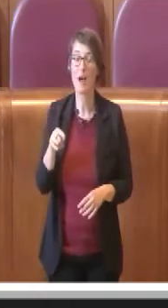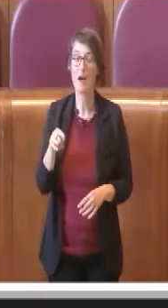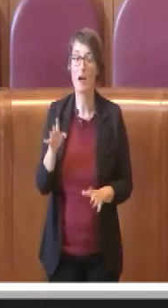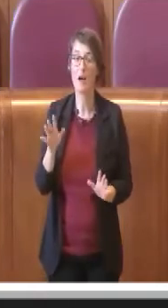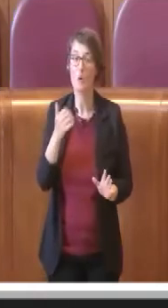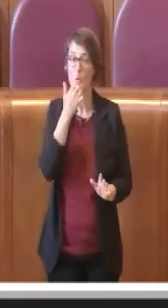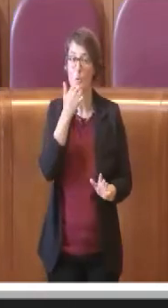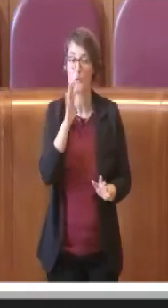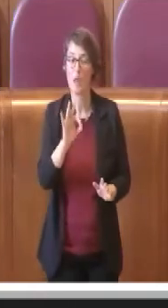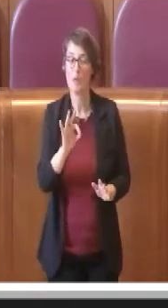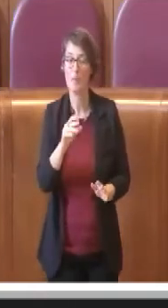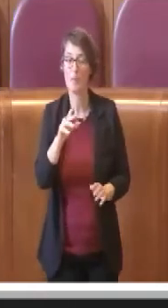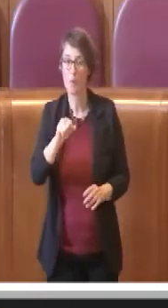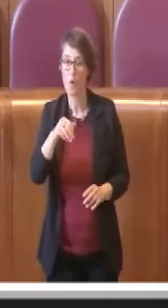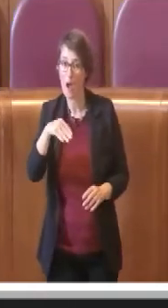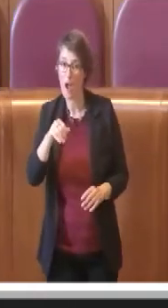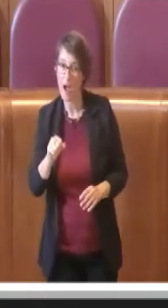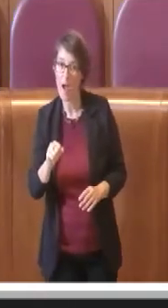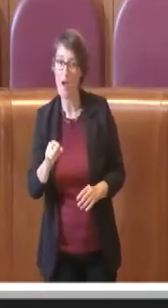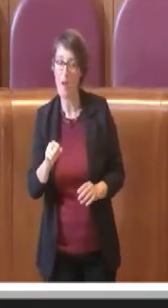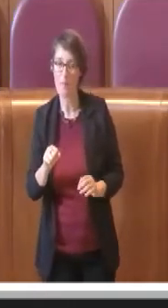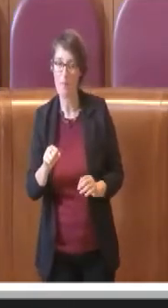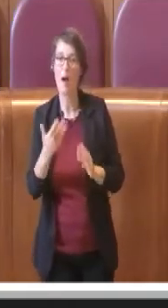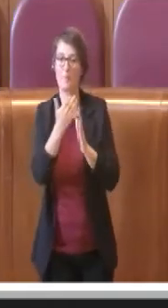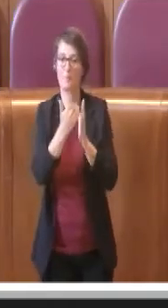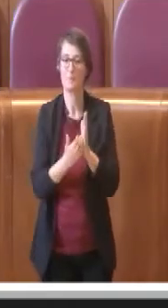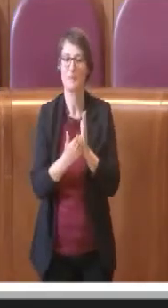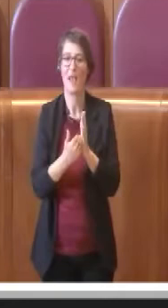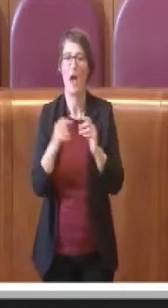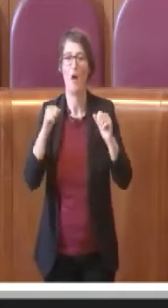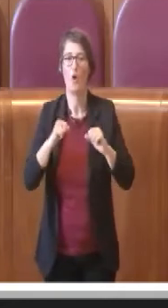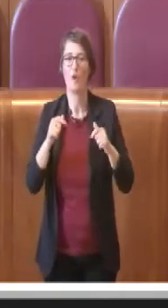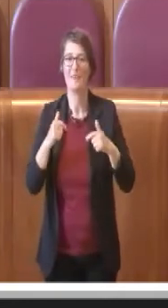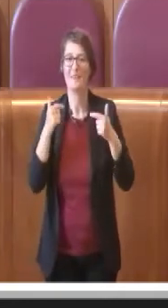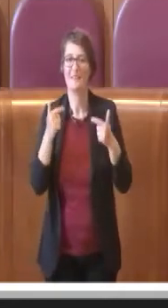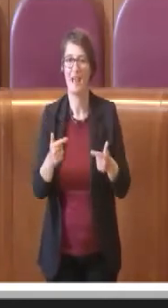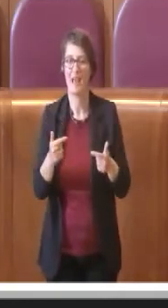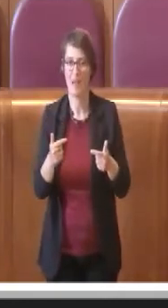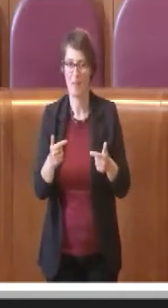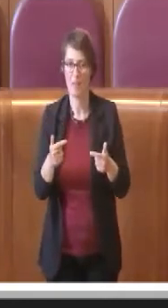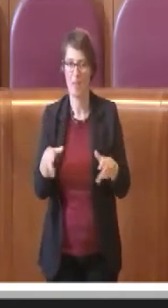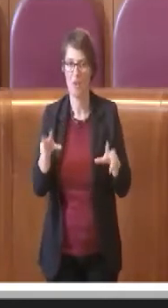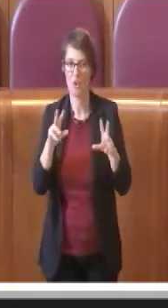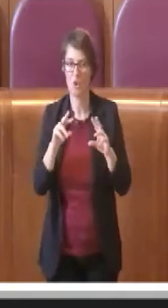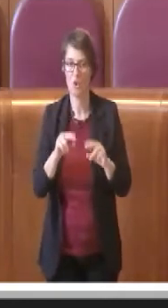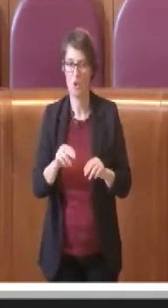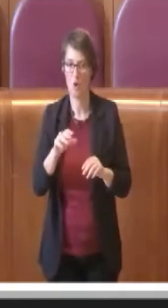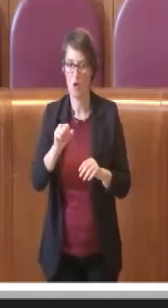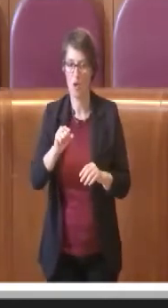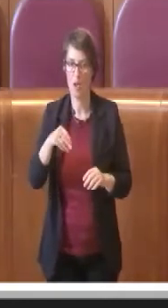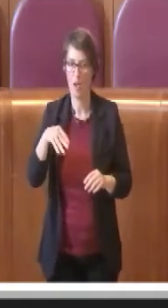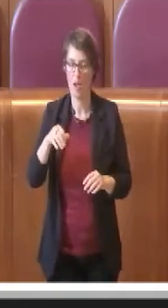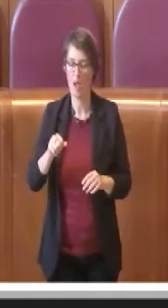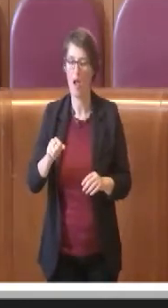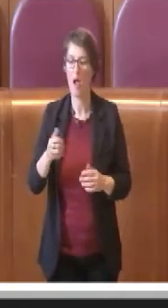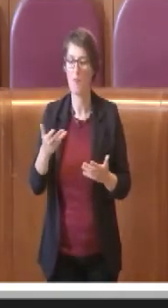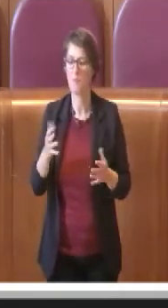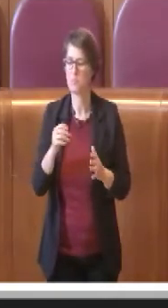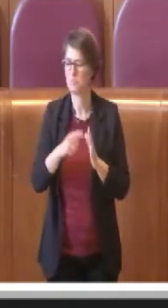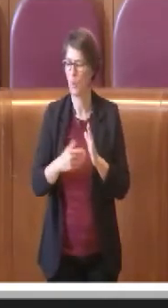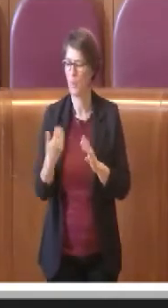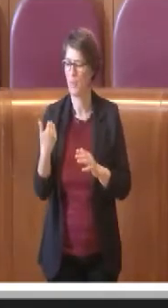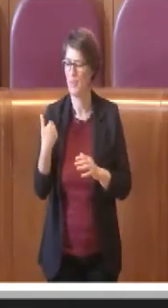AMA, sul piano di risanamento AMA, dove abbiamo messo 600 milioni non più di un mese fa,